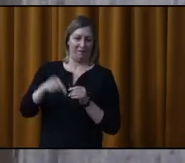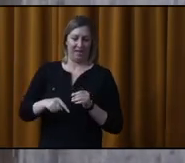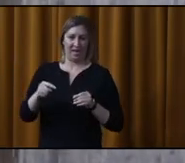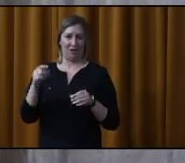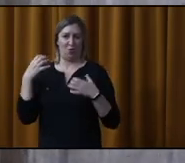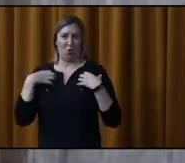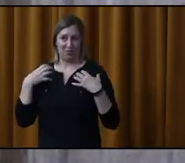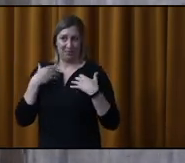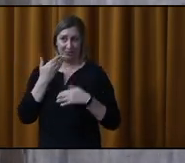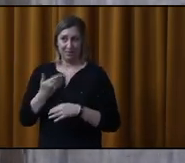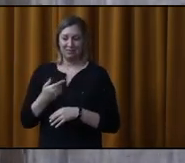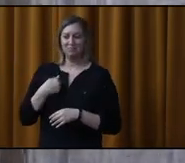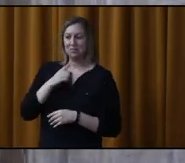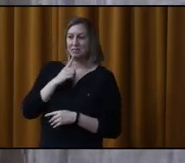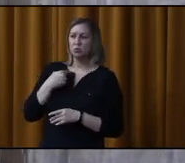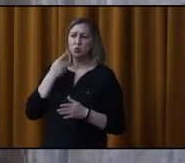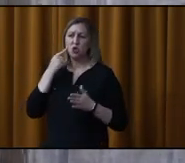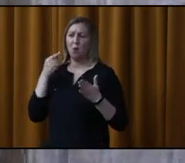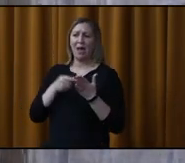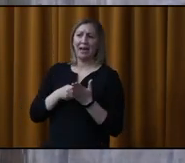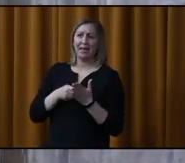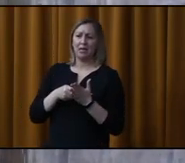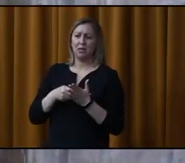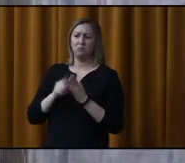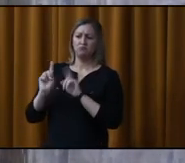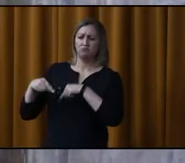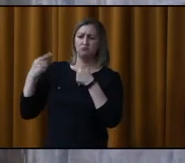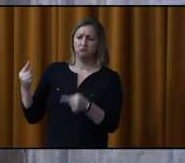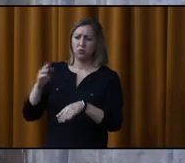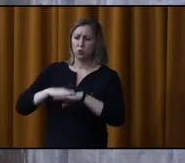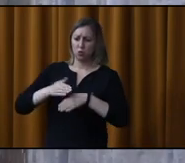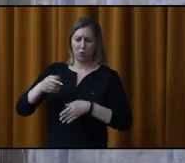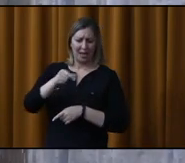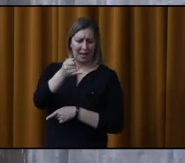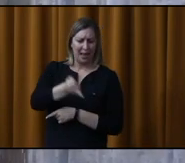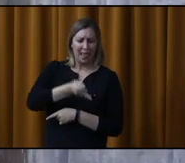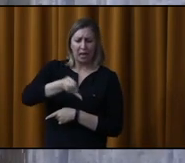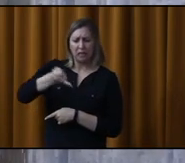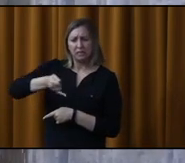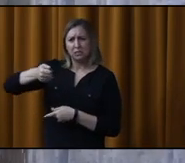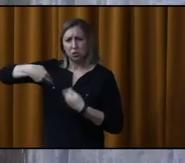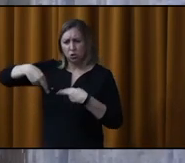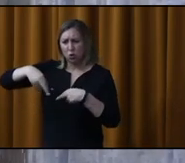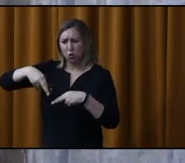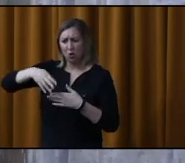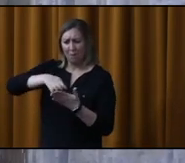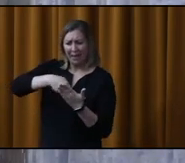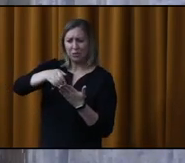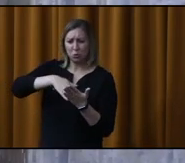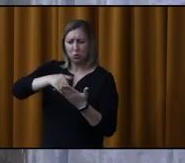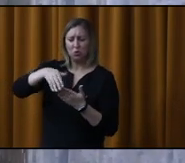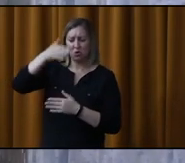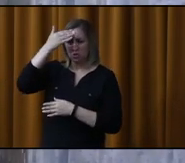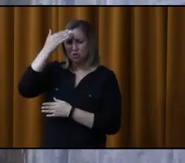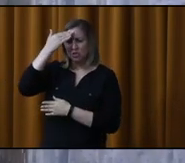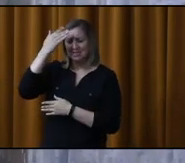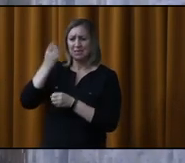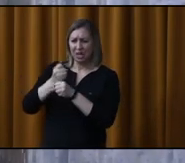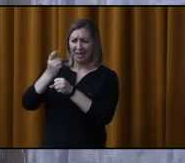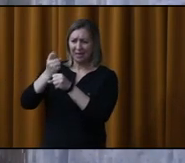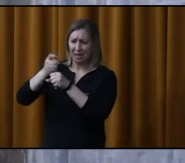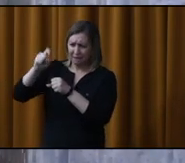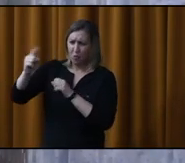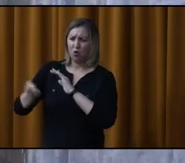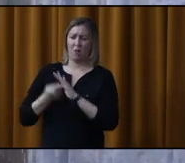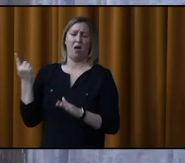conseil. C'est ça que j'ai remarqué depuis un certain temps au niveau des lignes, des traçages de rue. La peinture, je sais qu'il faut renouveler à toutes les années et faire